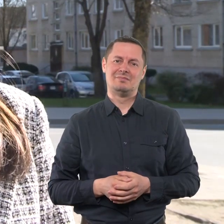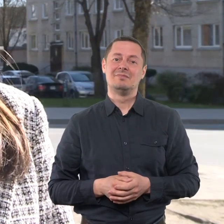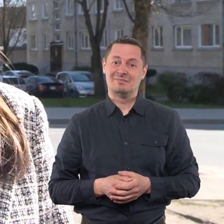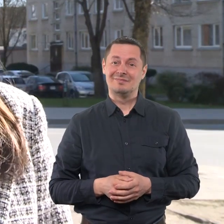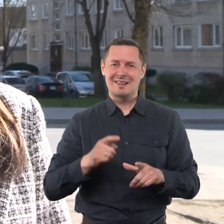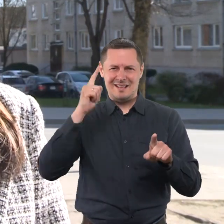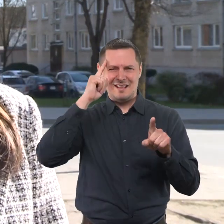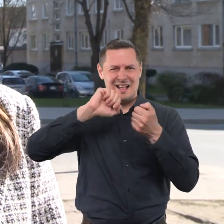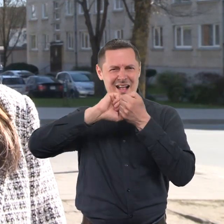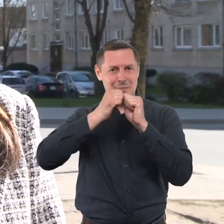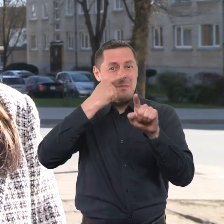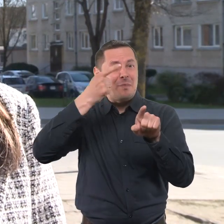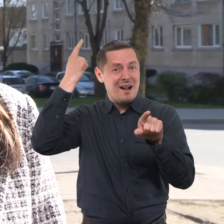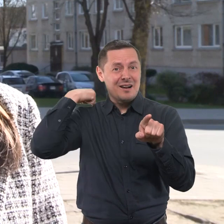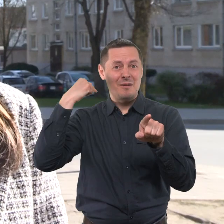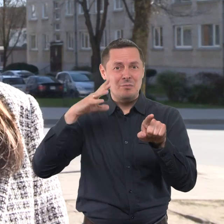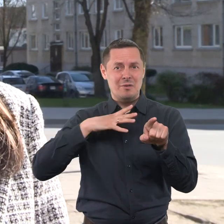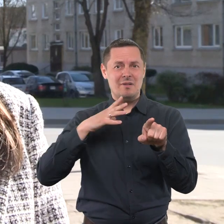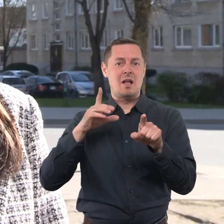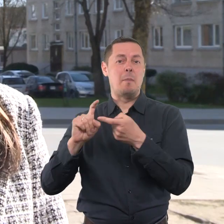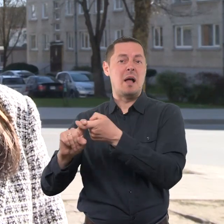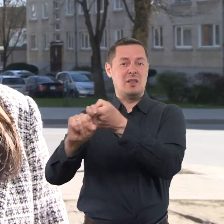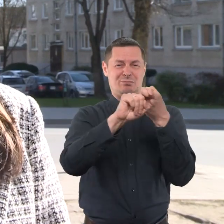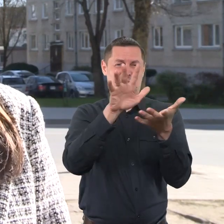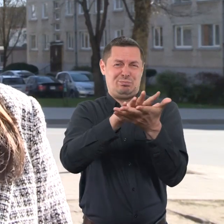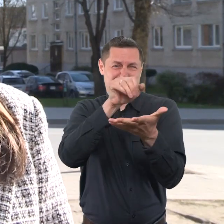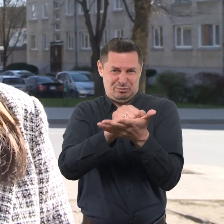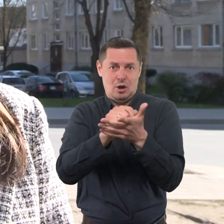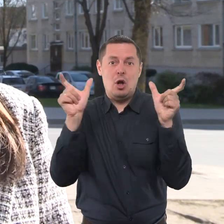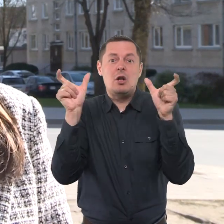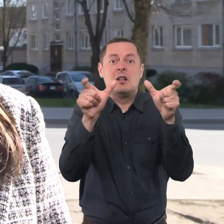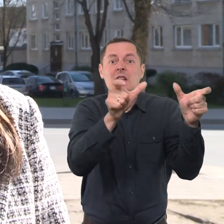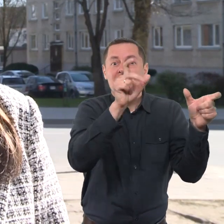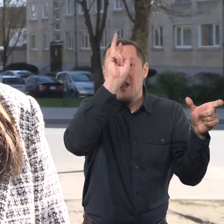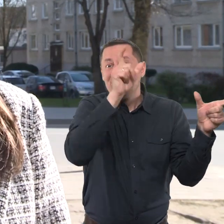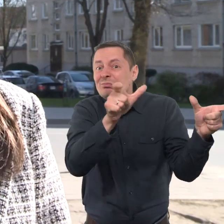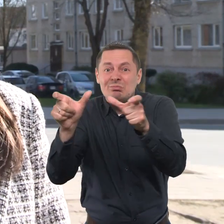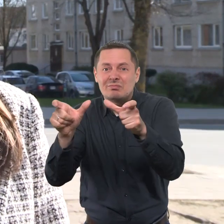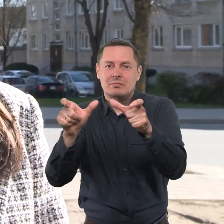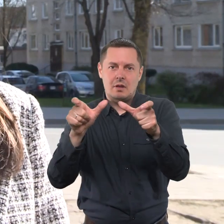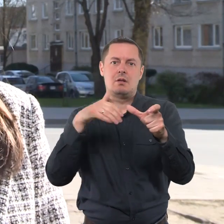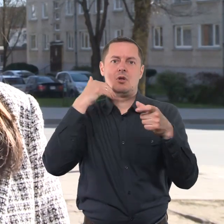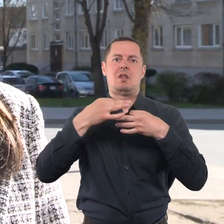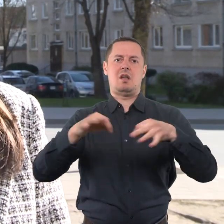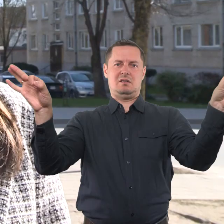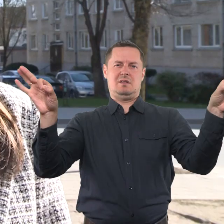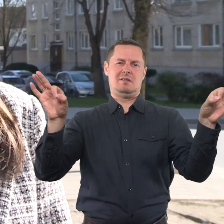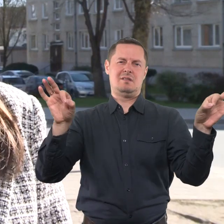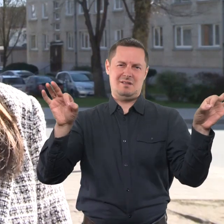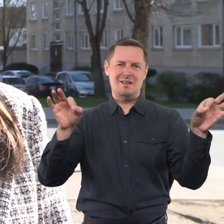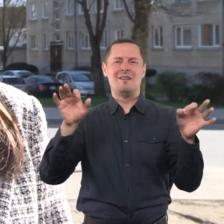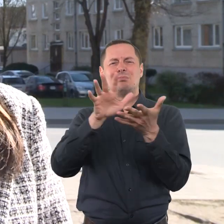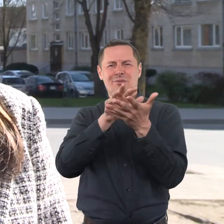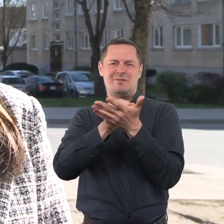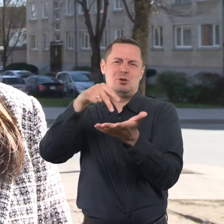neužmiršti, kad praėjusias metais turėjome pandemiją ir viriausybėje atlaisvinus apribojimus užimtumo tarnyba fiksavo